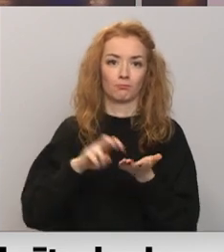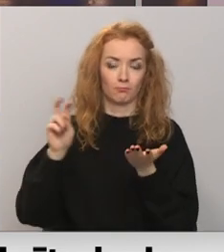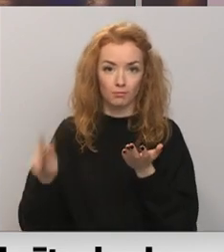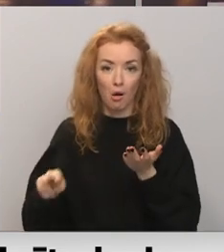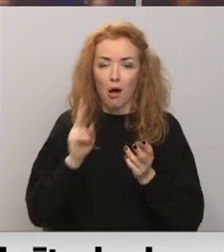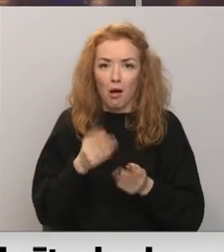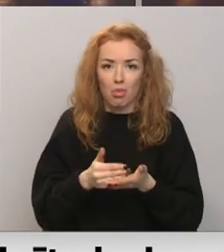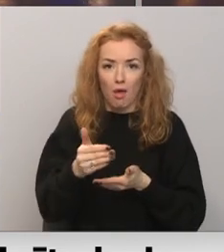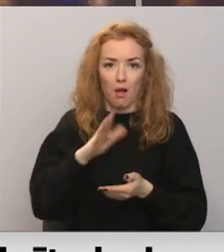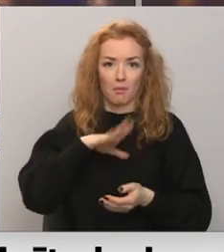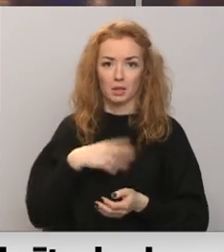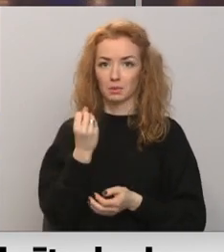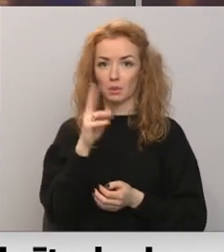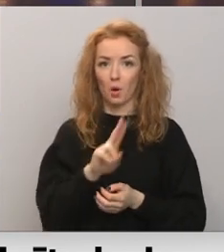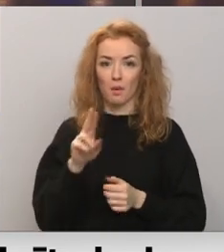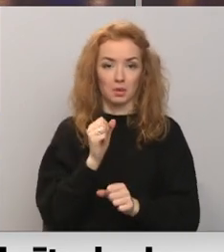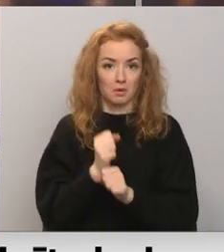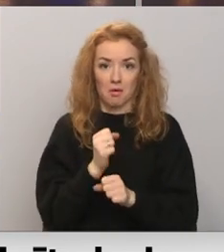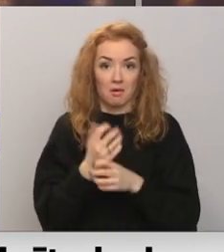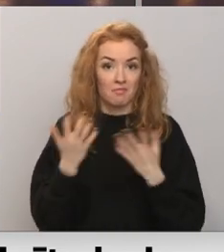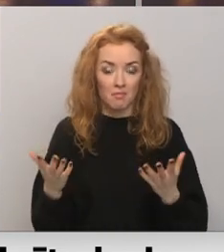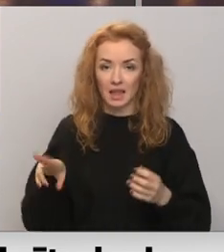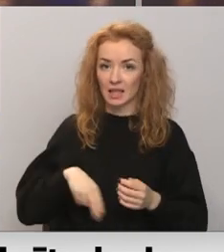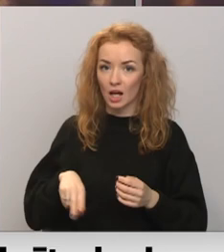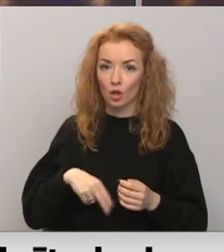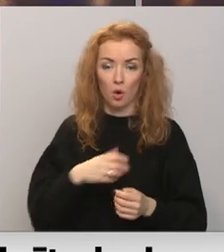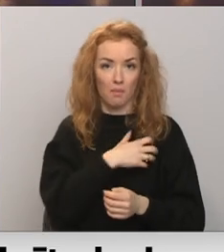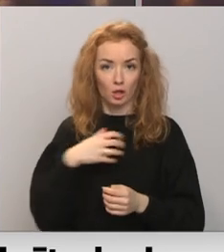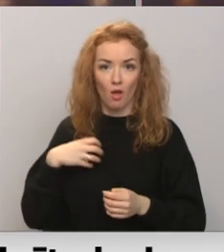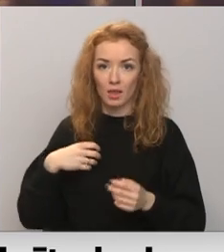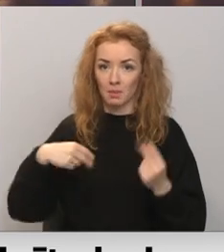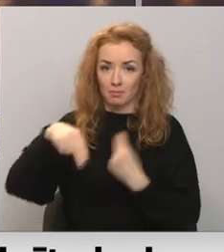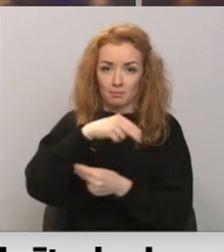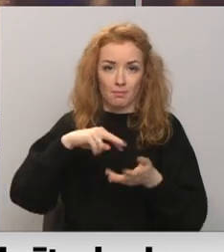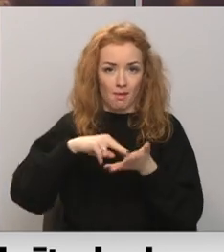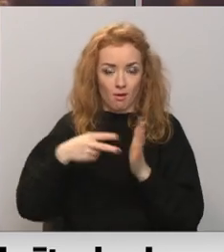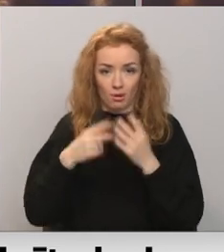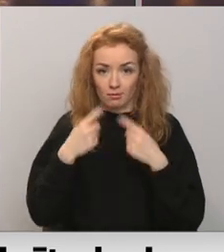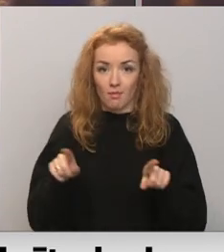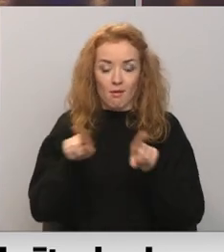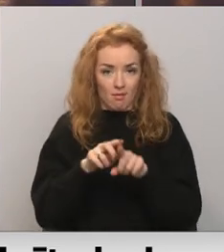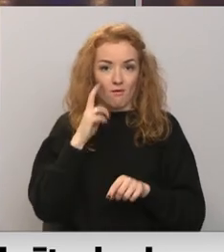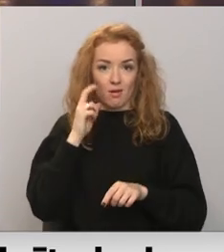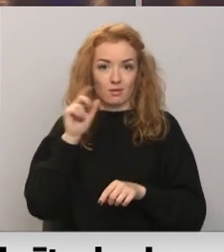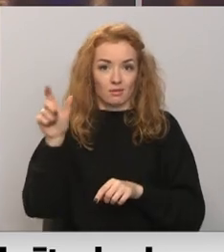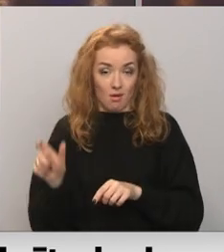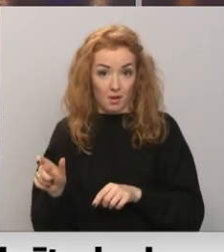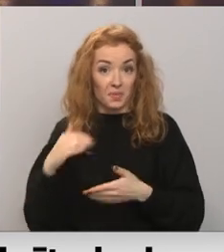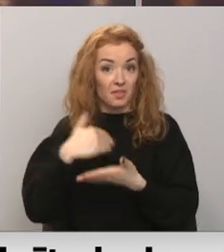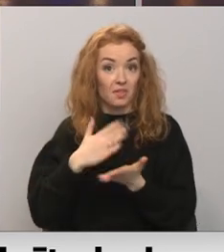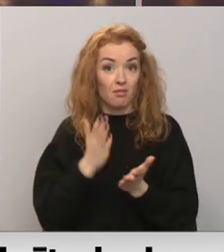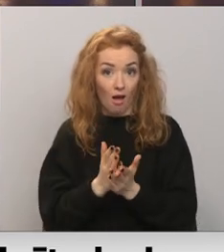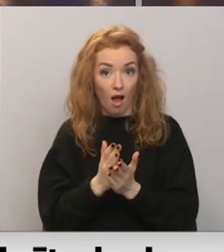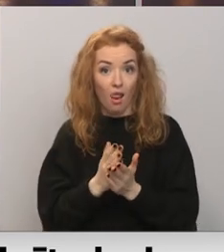novembra? Šis jautājums nodarbina nevien skolu direktors un pašvaldības, kam jāveic pārplānošana, bet arī vecākiem. Daļa Rīgas